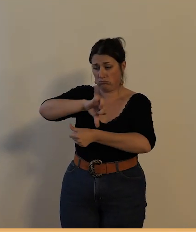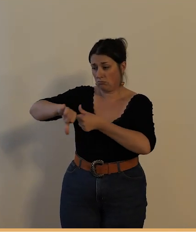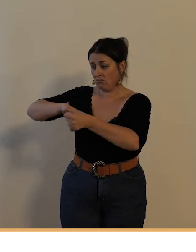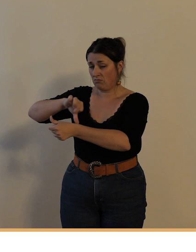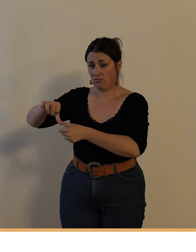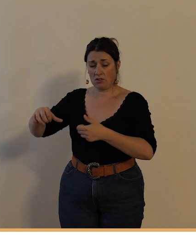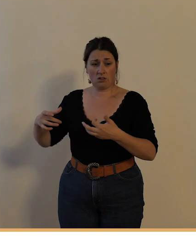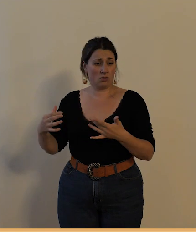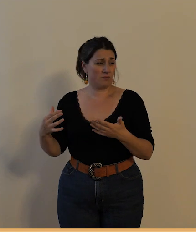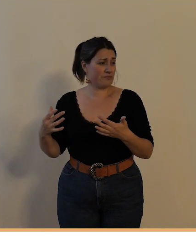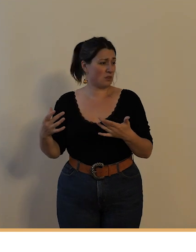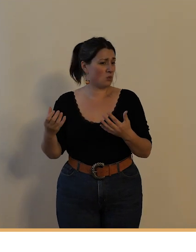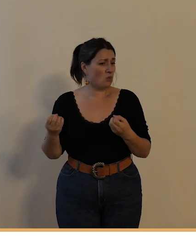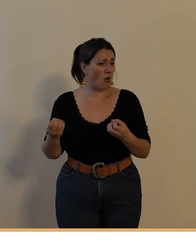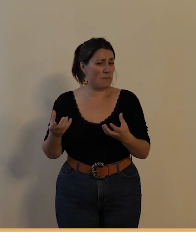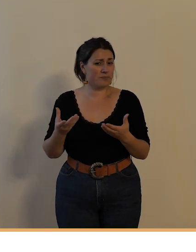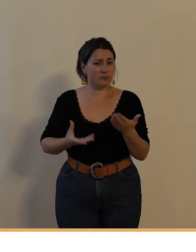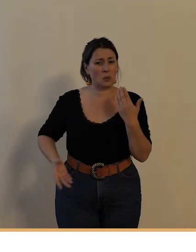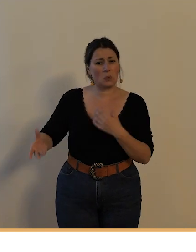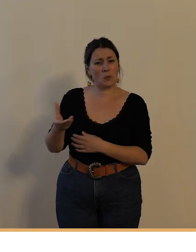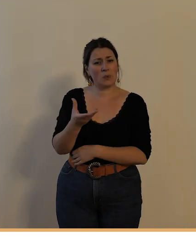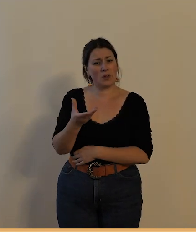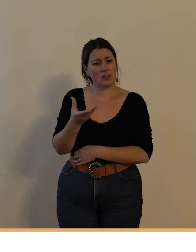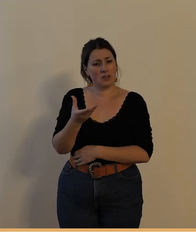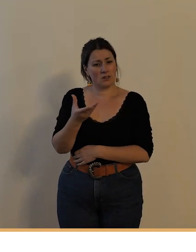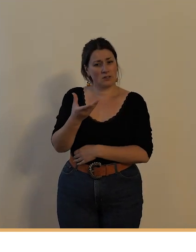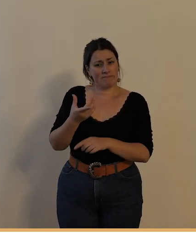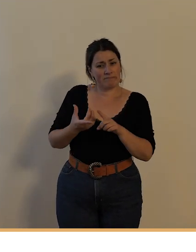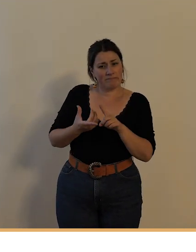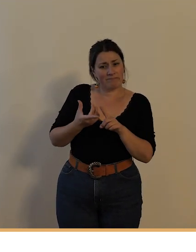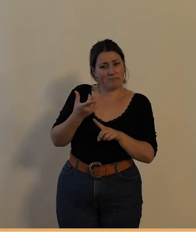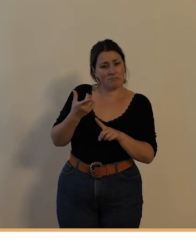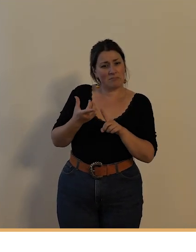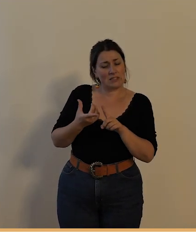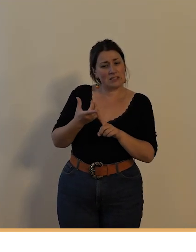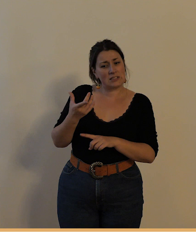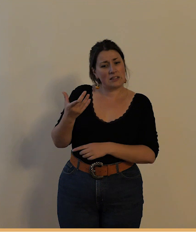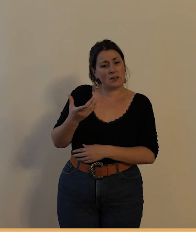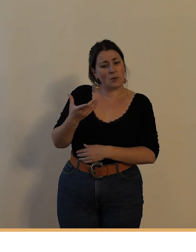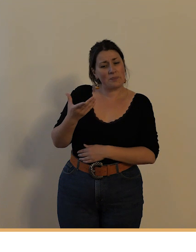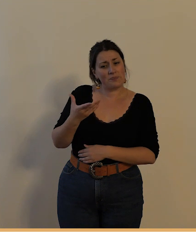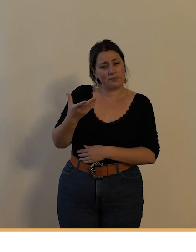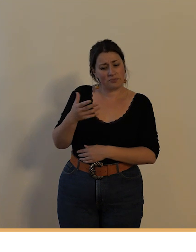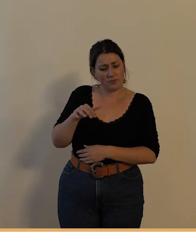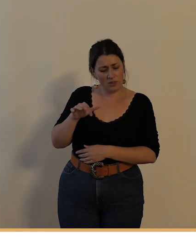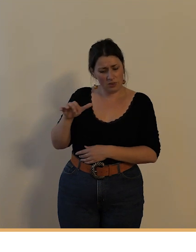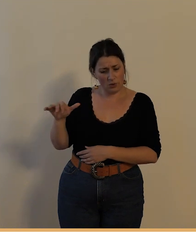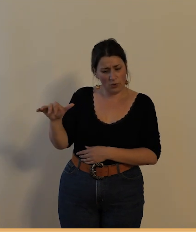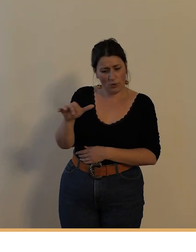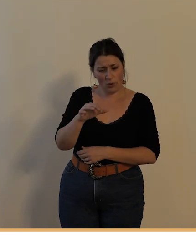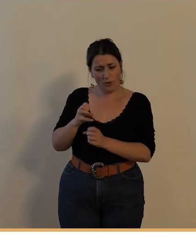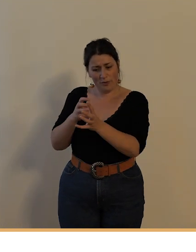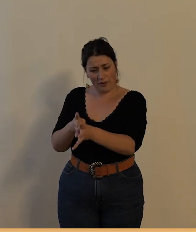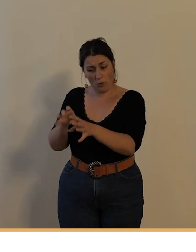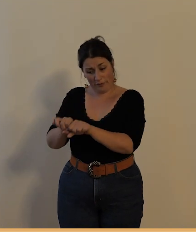l'usage spécifique la spécialité unique de faire la fabrication de vélos à partir